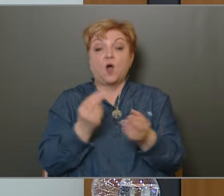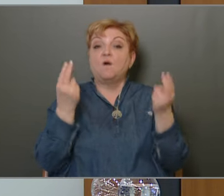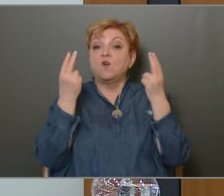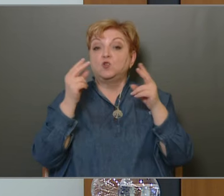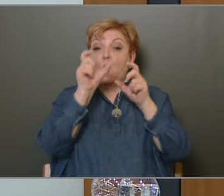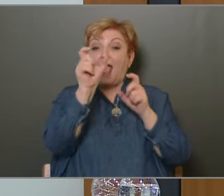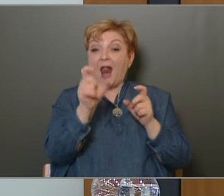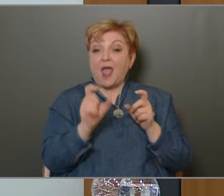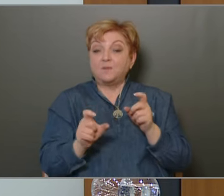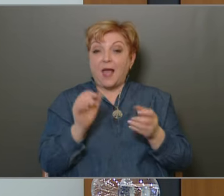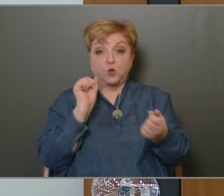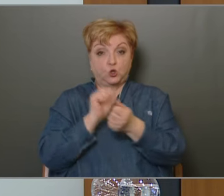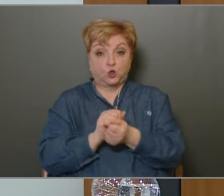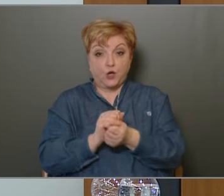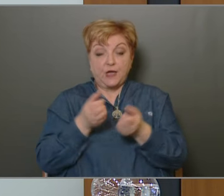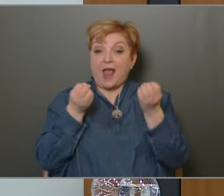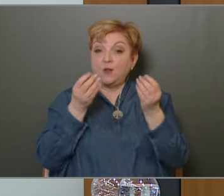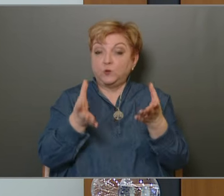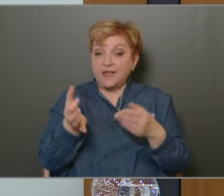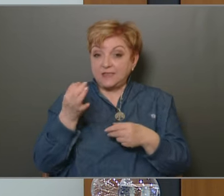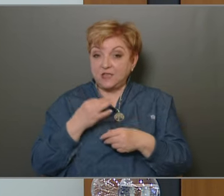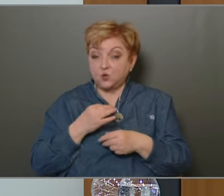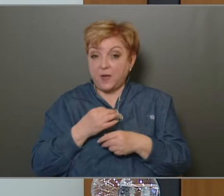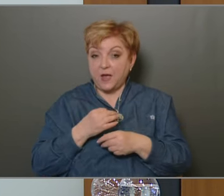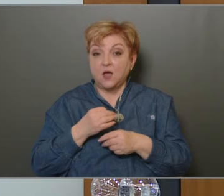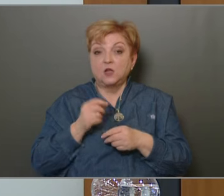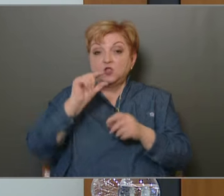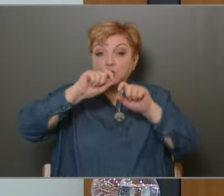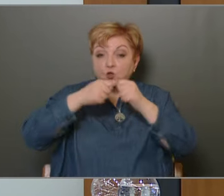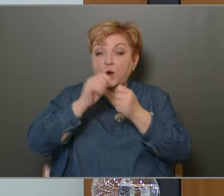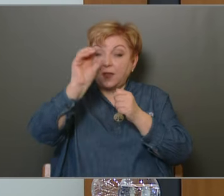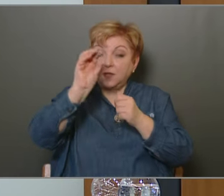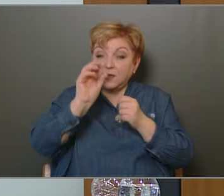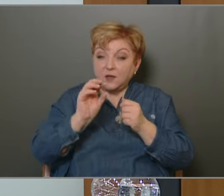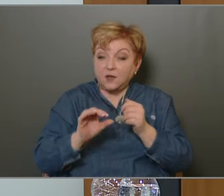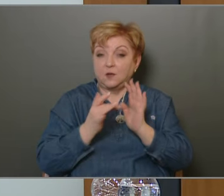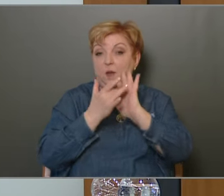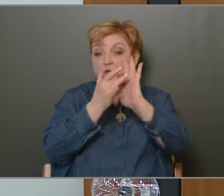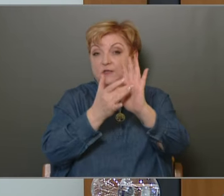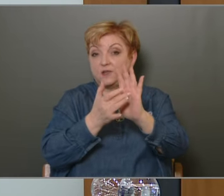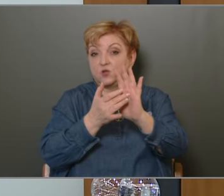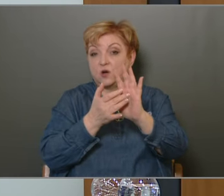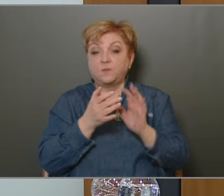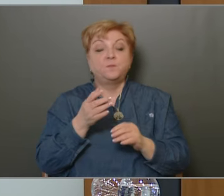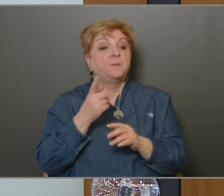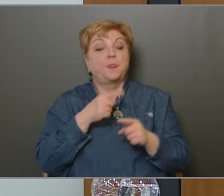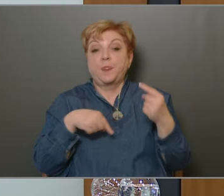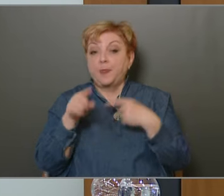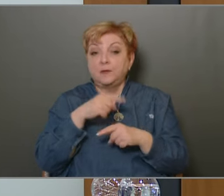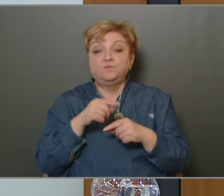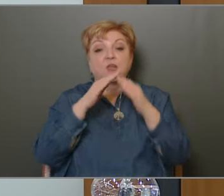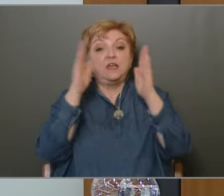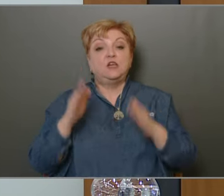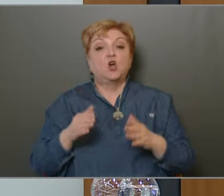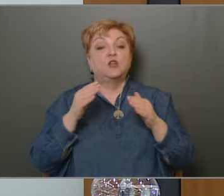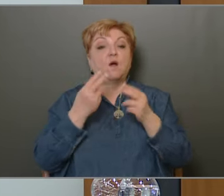vagyon elemek adatai az előterjesztésben csak töredékesen kerülnek bemutatásra, hiszen nem tér ki az